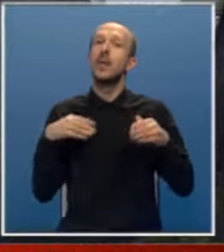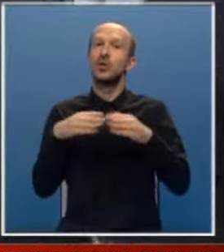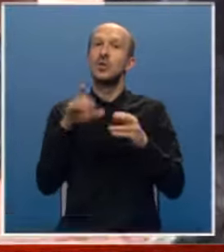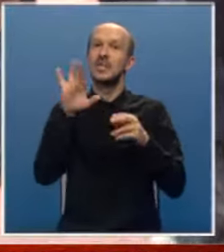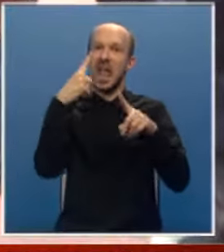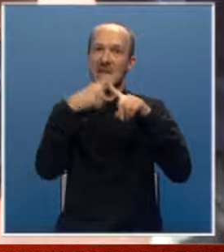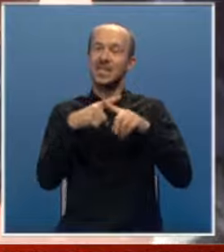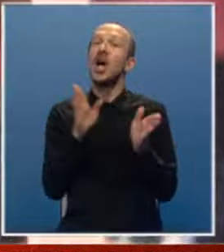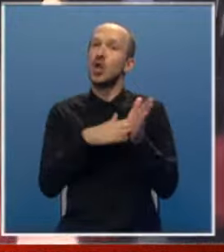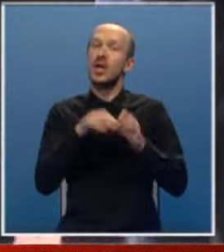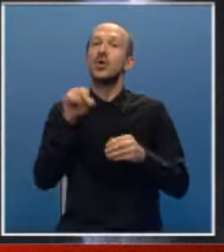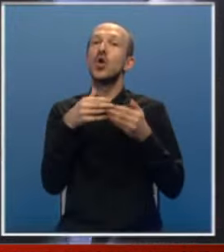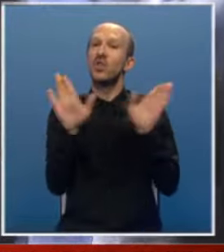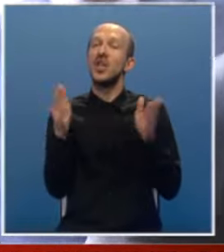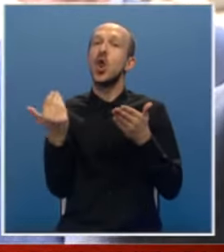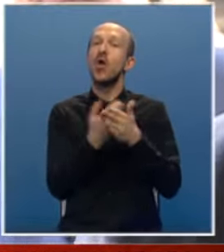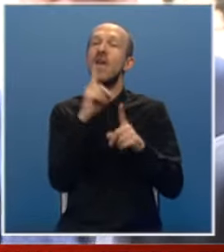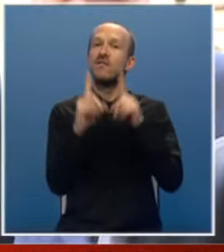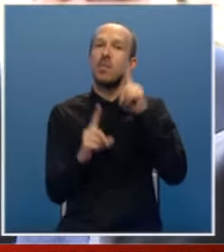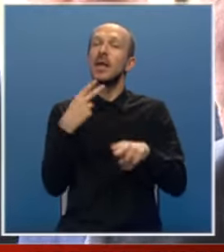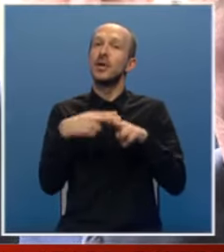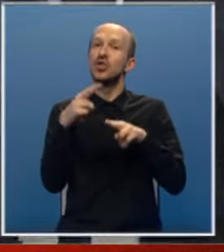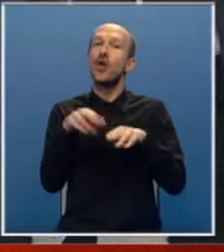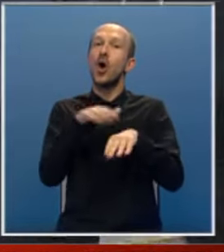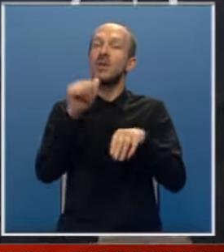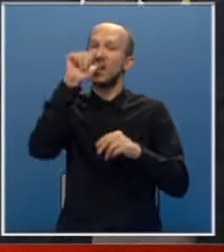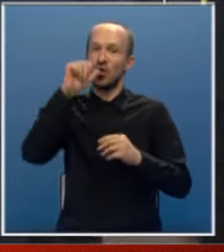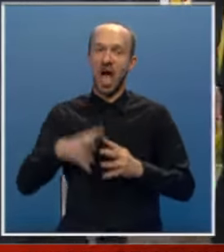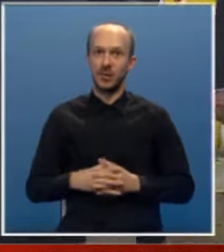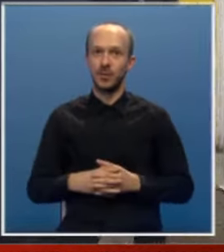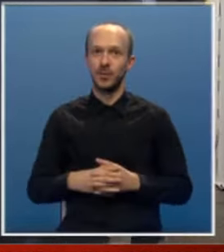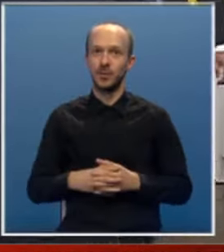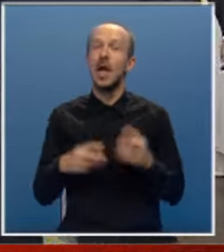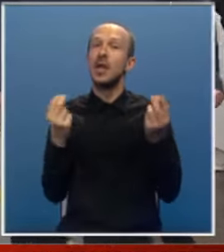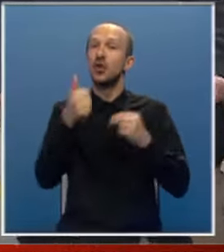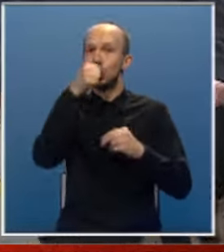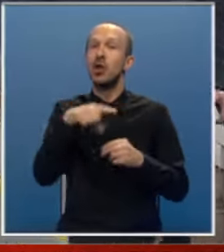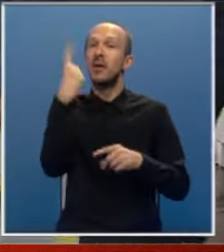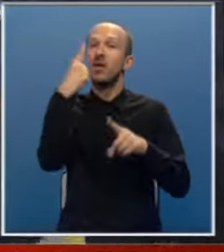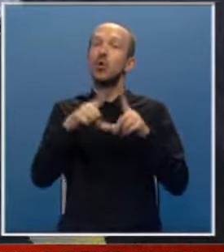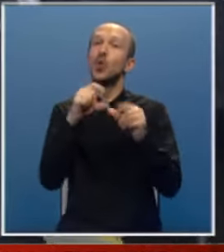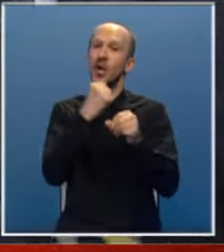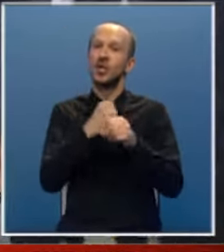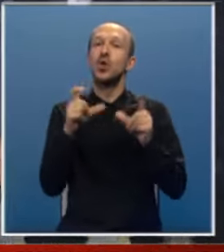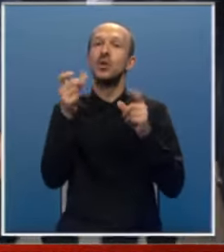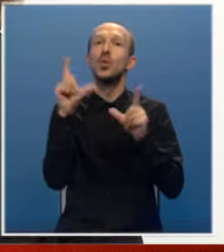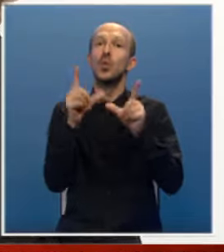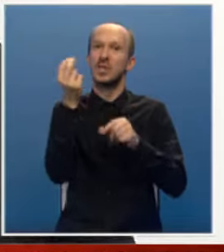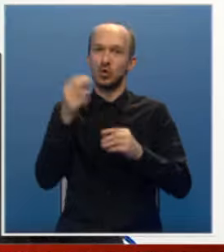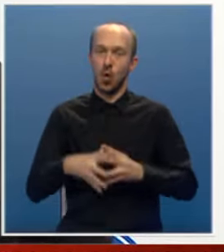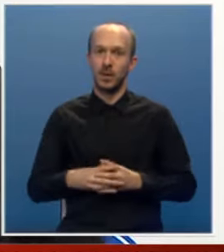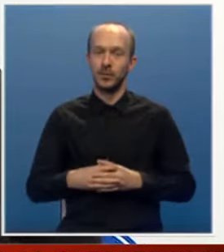Celeks dokazala je otvaranjem nove fabrike za prečišćavanje otpadnih voda, nešto što je prvi put urađeno u Srpskoj.